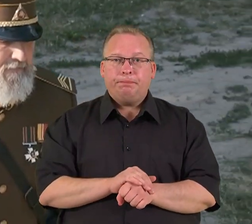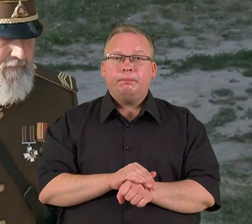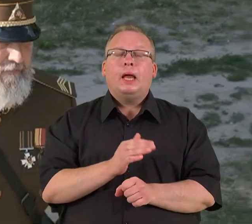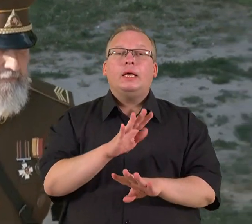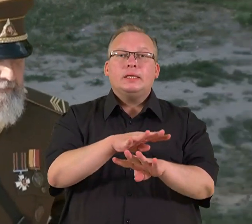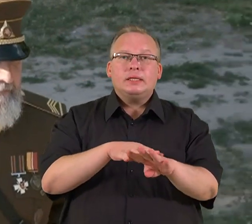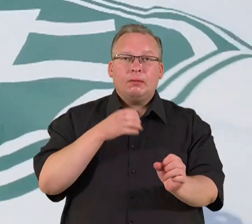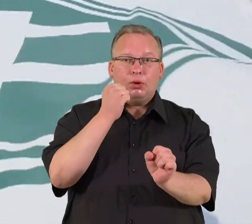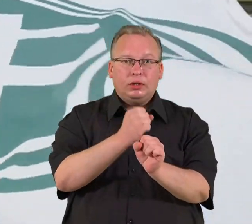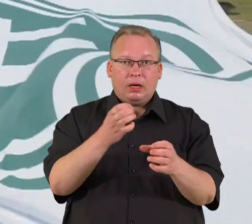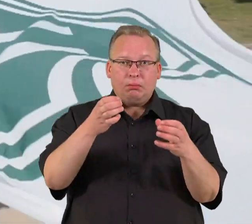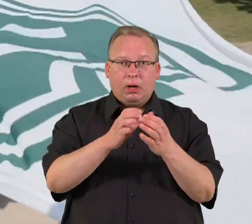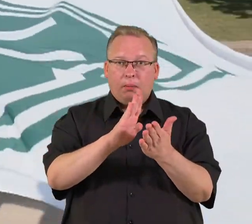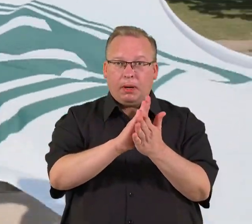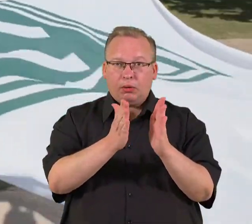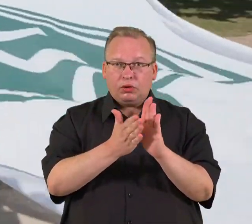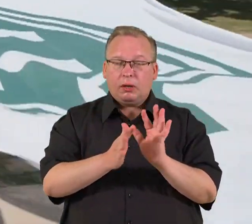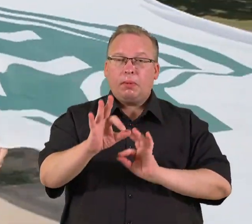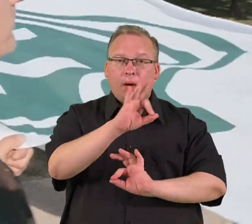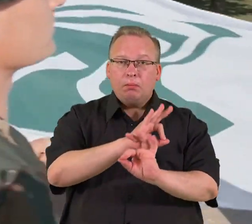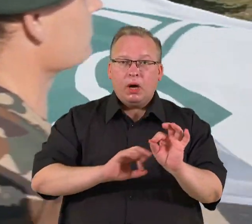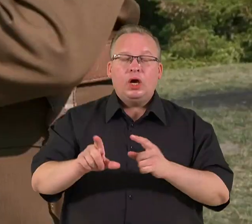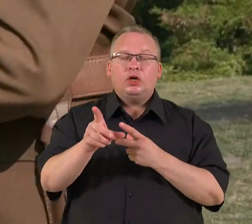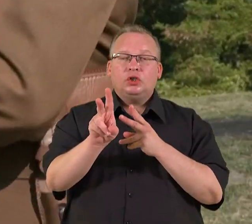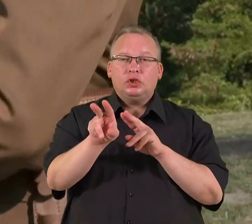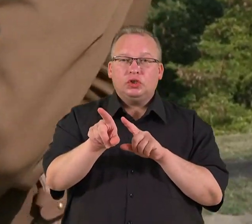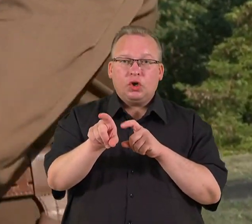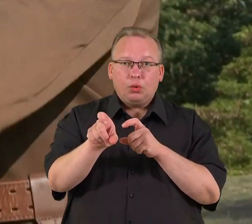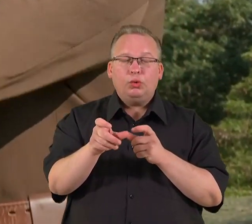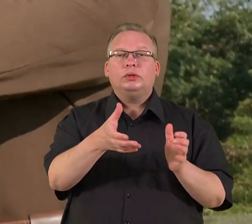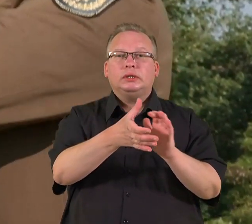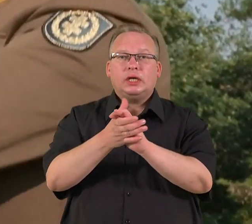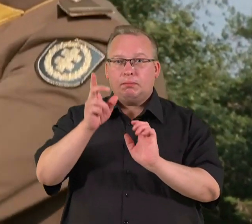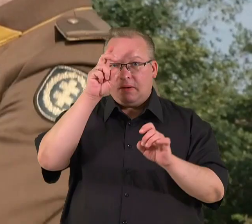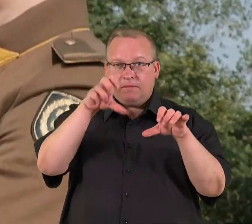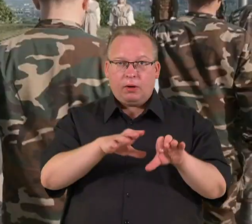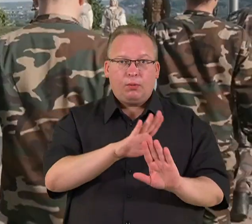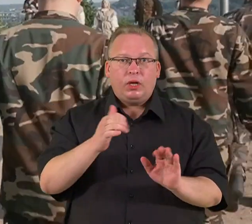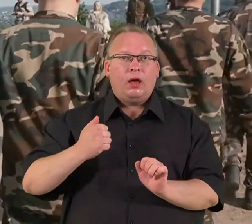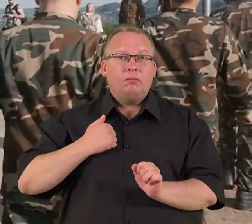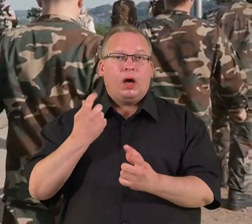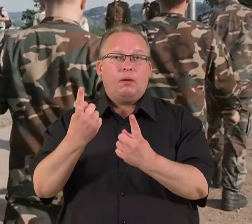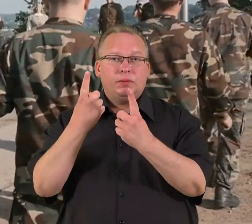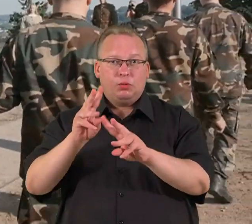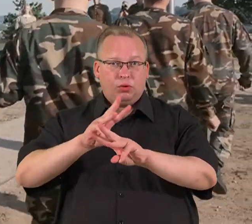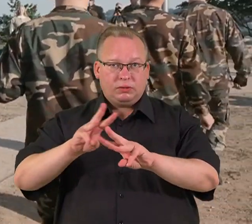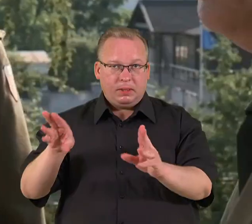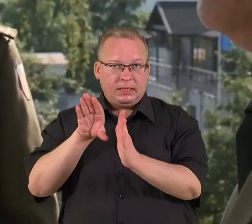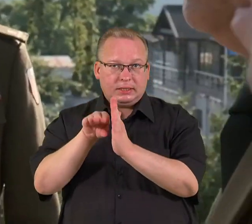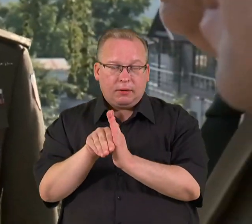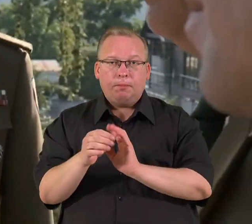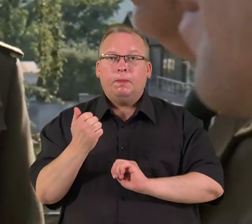grupės parengtame projekte Lietuvos Šaulių Sąjungo taptų organizaciją prie vyriausybės, o ne prie krašto apsaugos ministerijos.